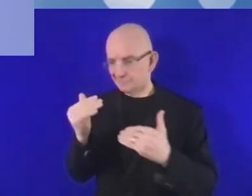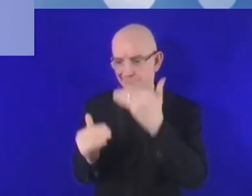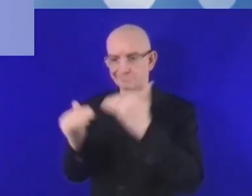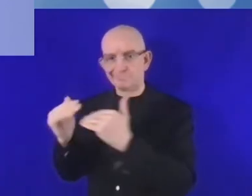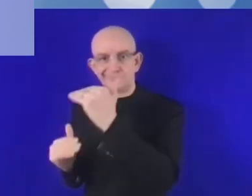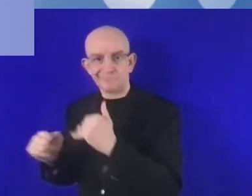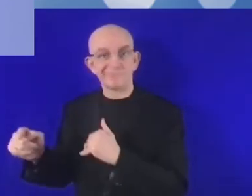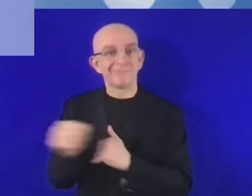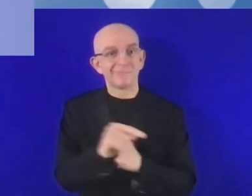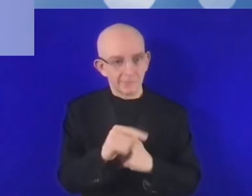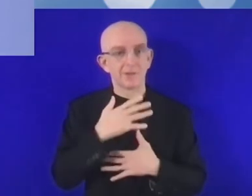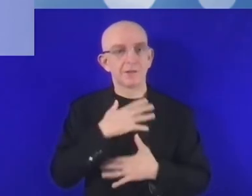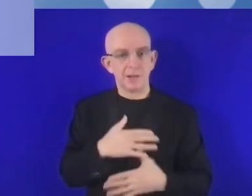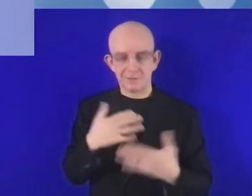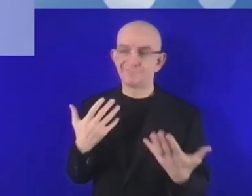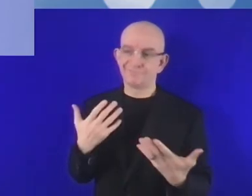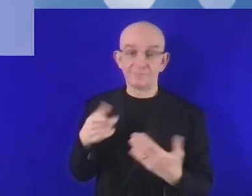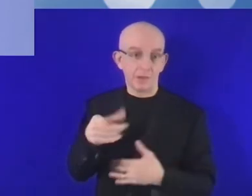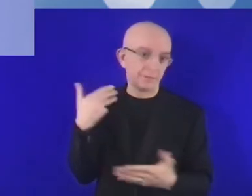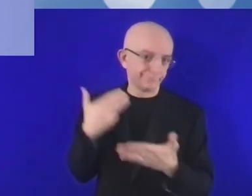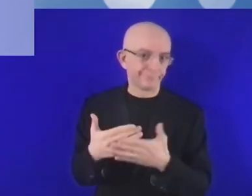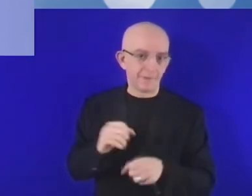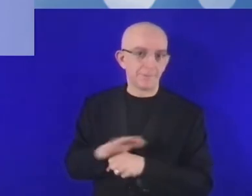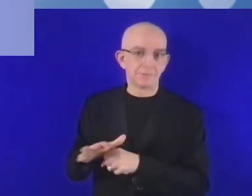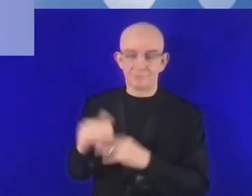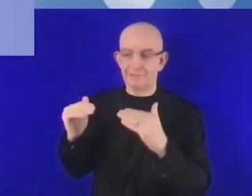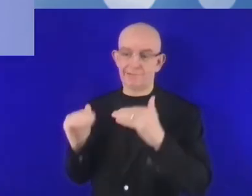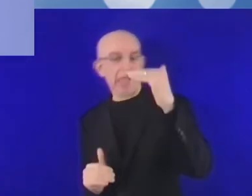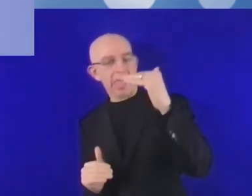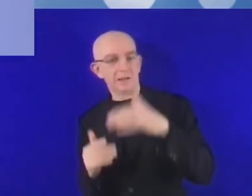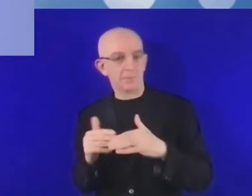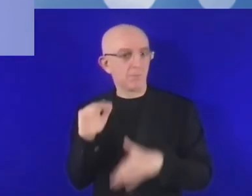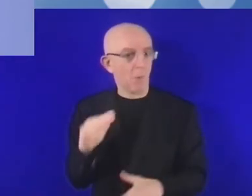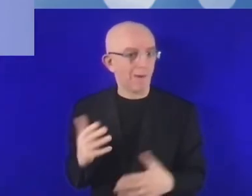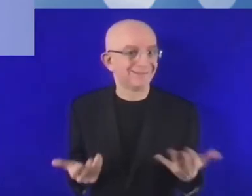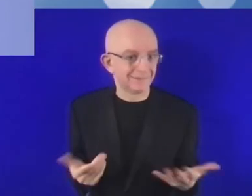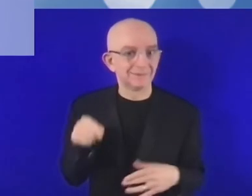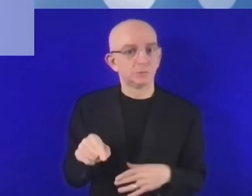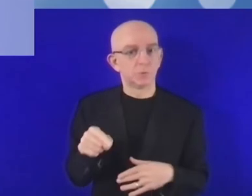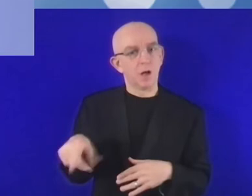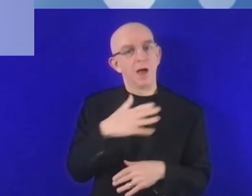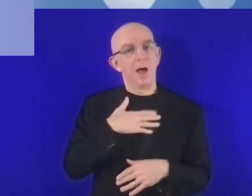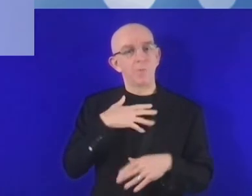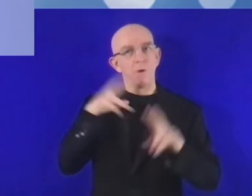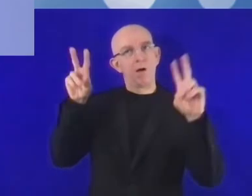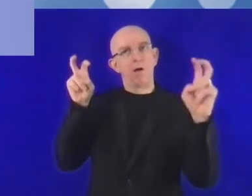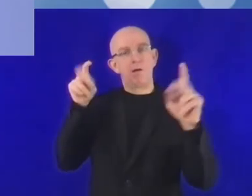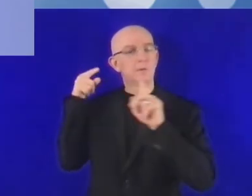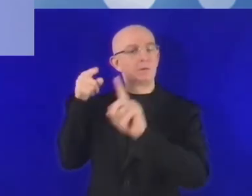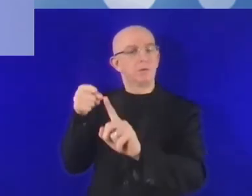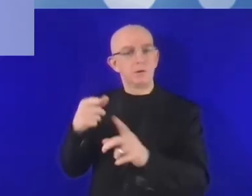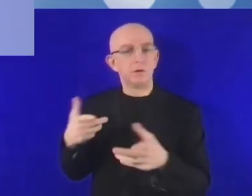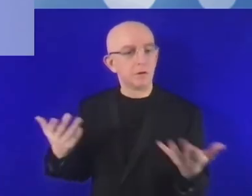która jeszcze się poszerzyła w trakcie pandemii. I nasza grupa